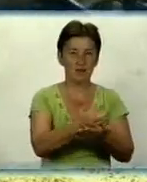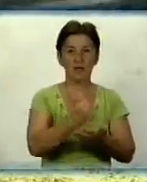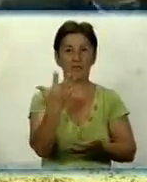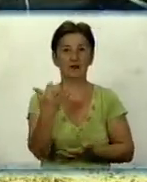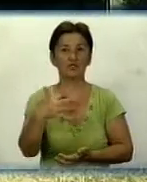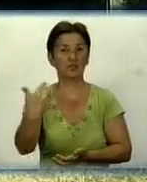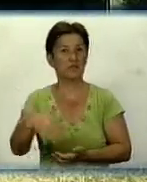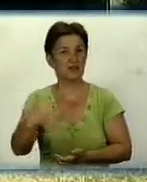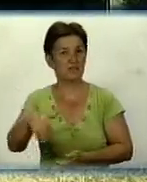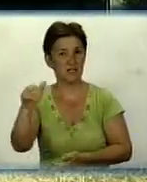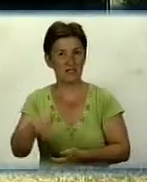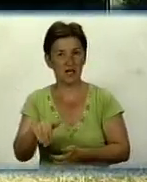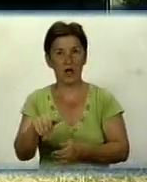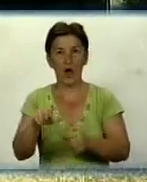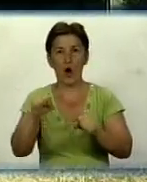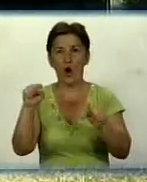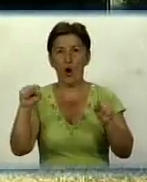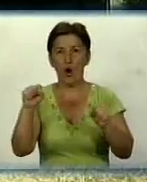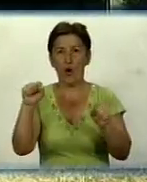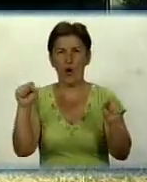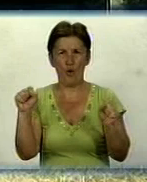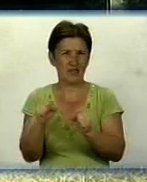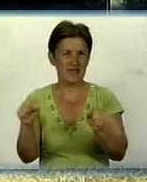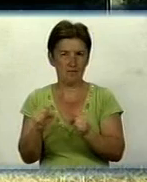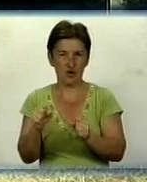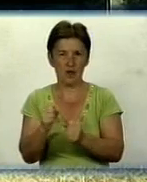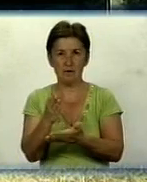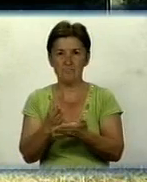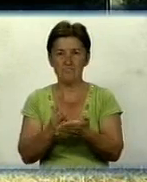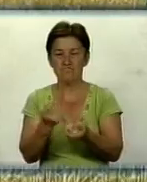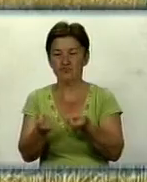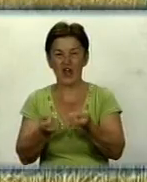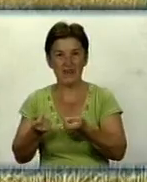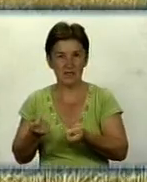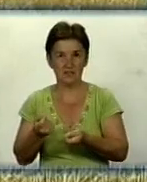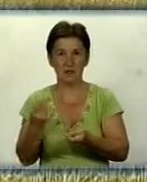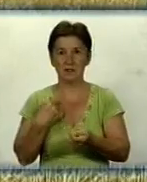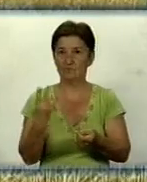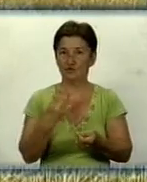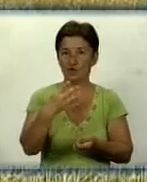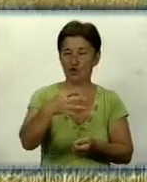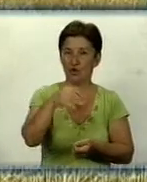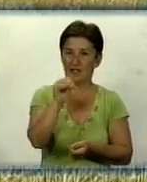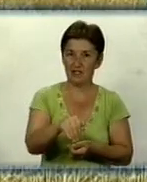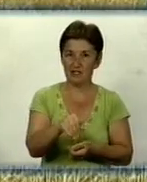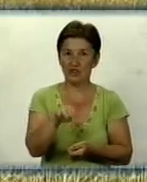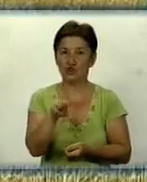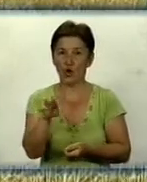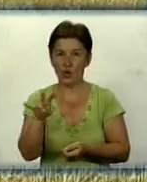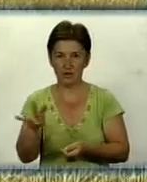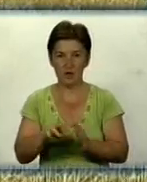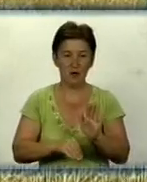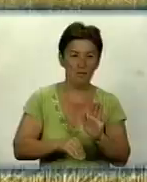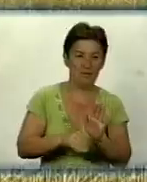тисяч тонн озимої пшениці. Для стабільної ж ціни на хліб нашій області потрібен запасу 40 тисяч тонн. Тож, підвищення цін